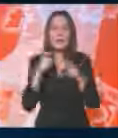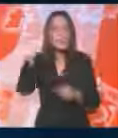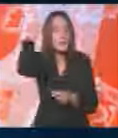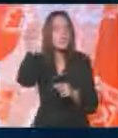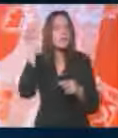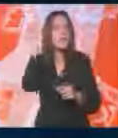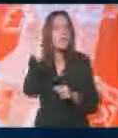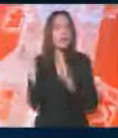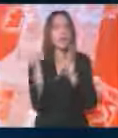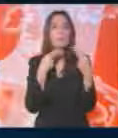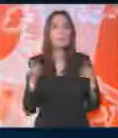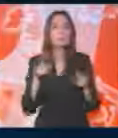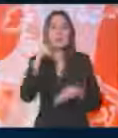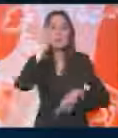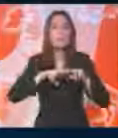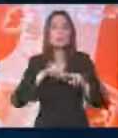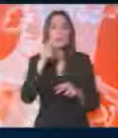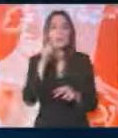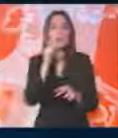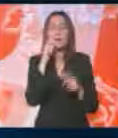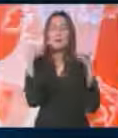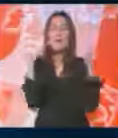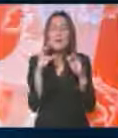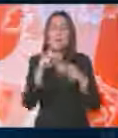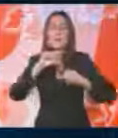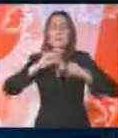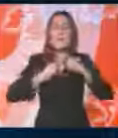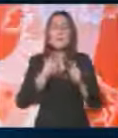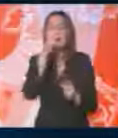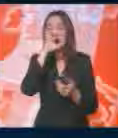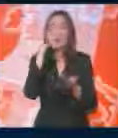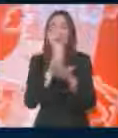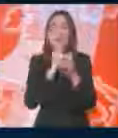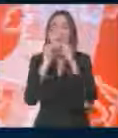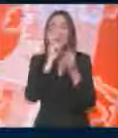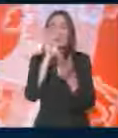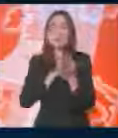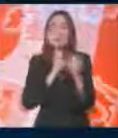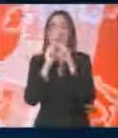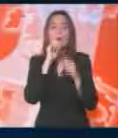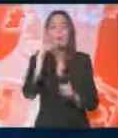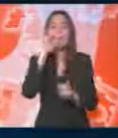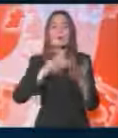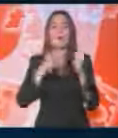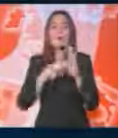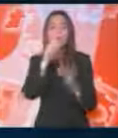Kosovskoj vladi onemogućiti odlučivanje o najna petijim stvarima, pa bi najbolje bilo da pregovori počnu razgovorom o tehničkim pitanjima.